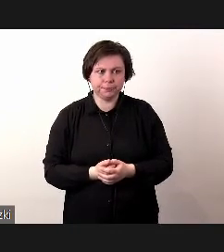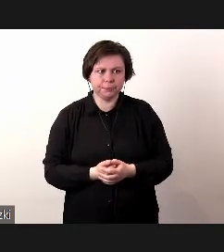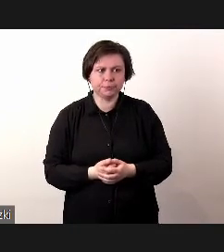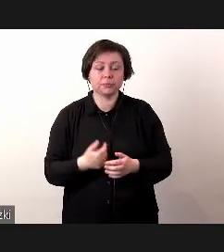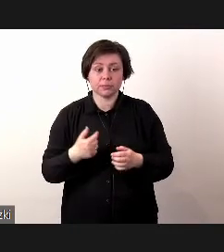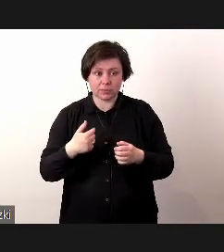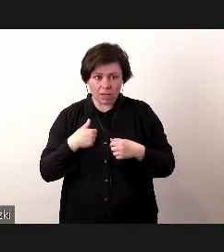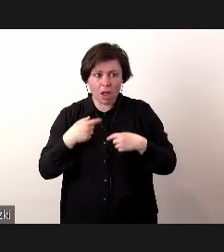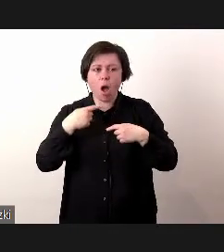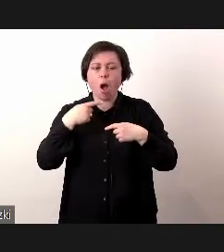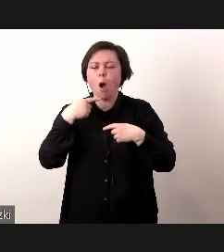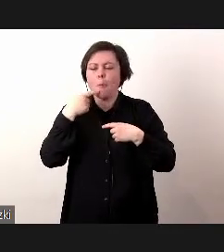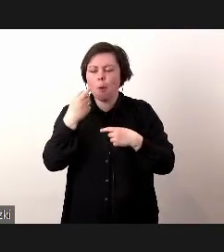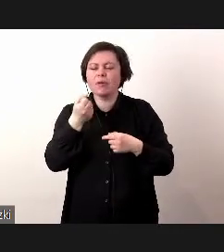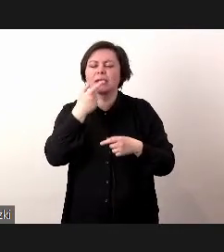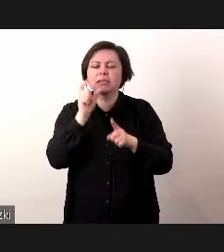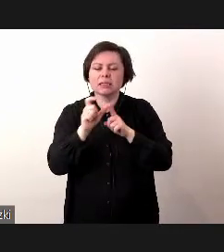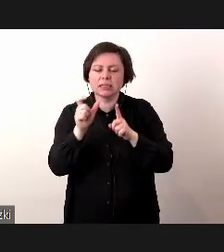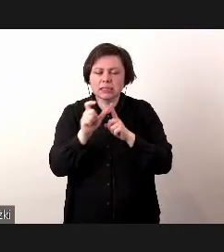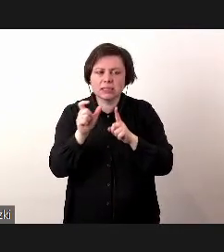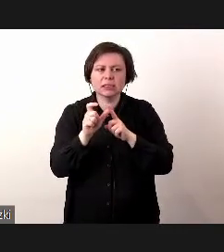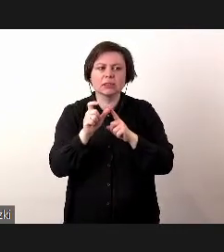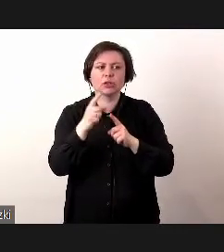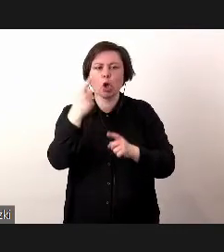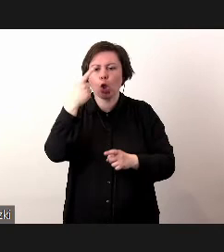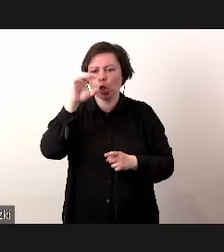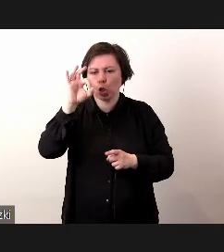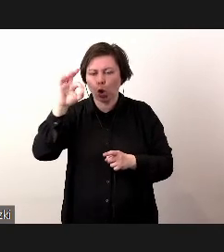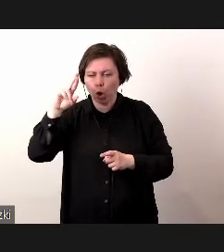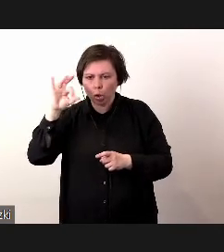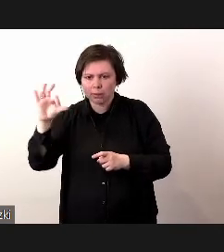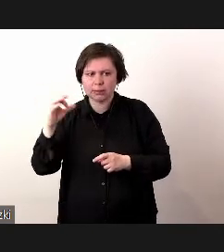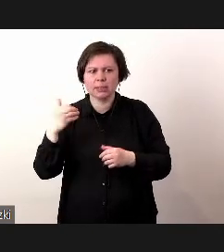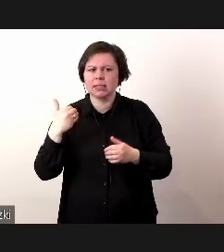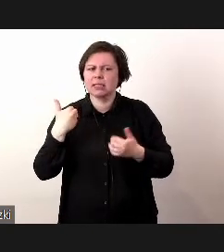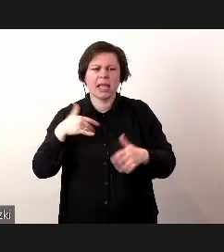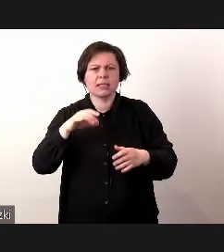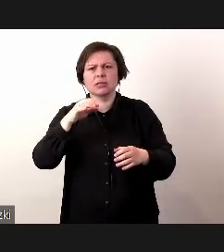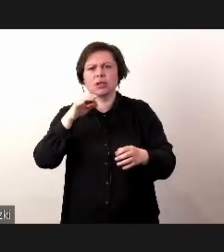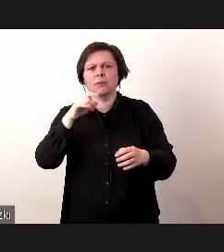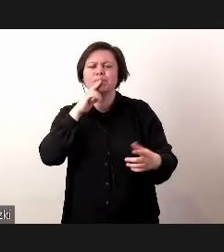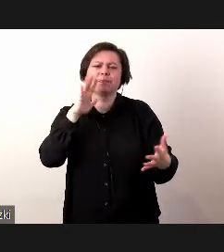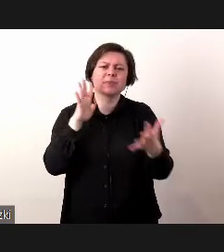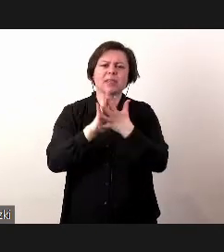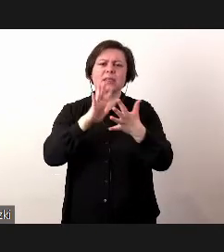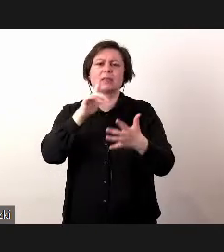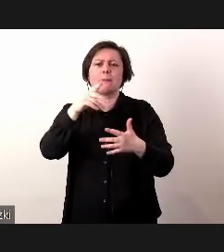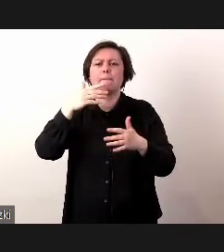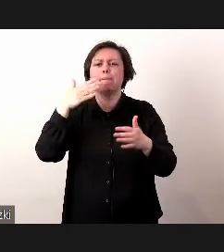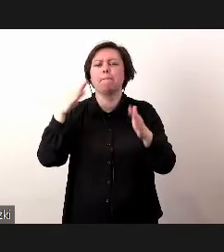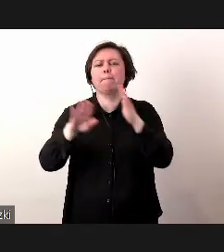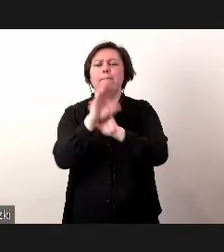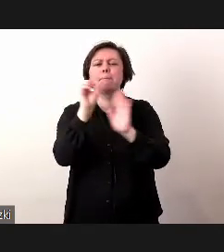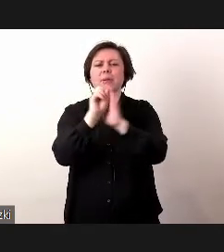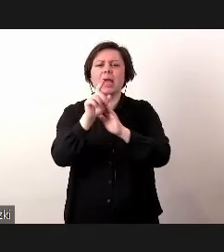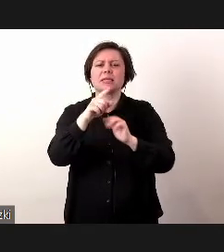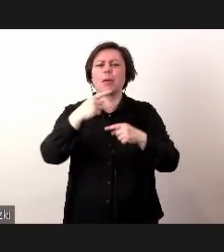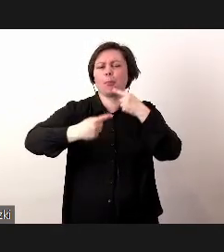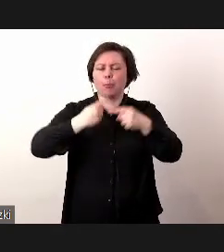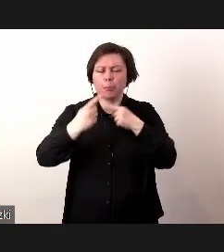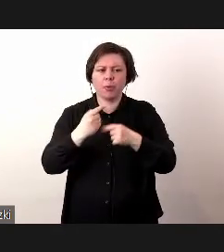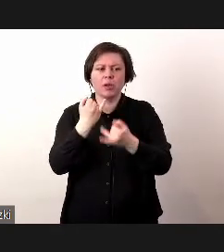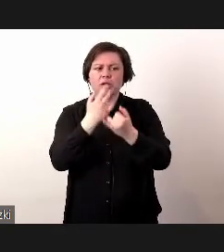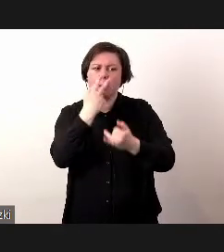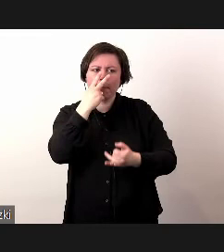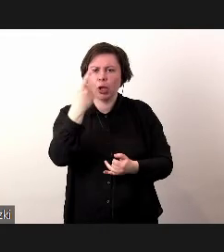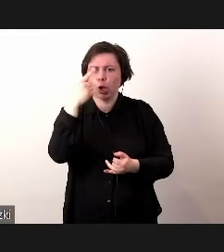ja oczywiście powiem parę słów o samych DORS-ach, bo też nie chcę zrobić z tego prezentacji takiej typowo produktowej. Jeśli patrzymy na same